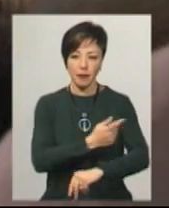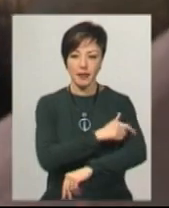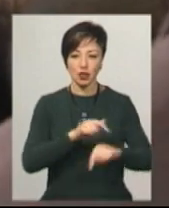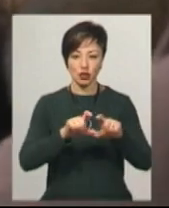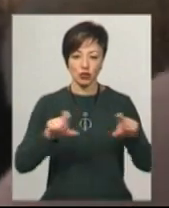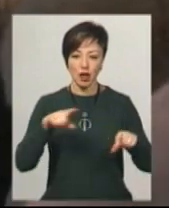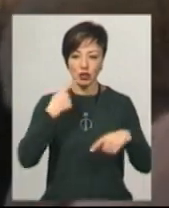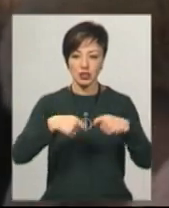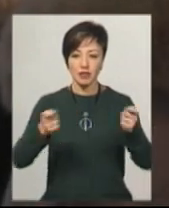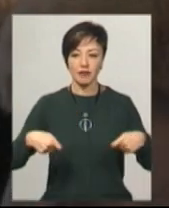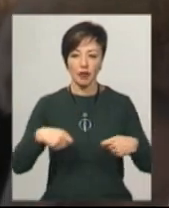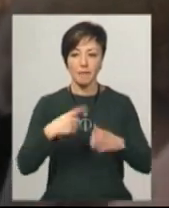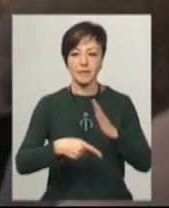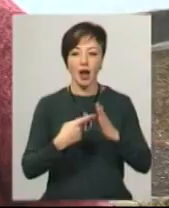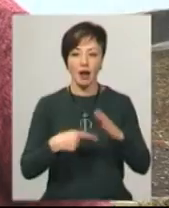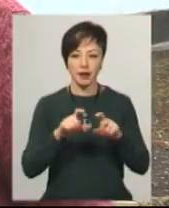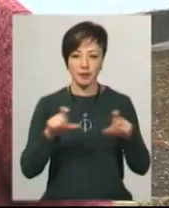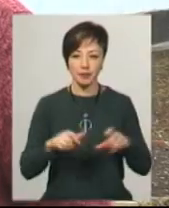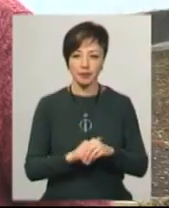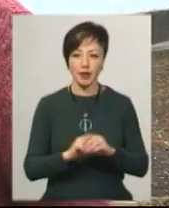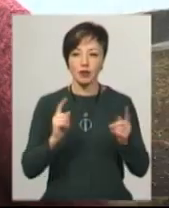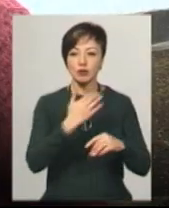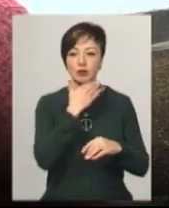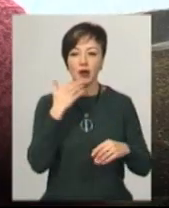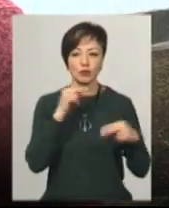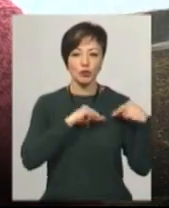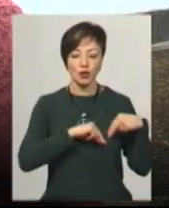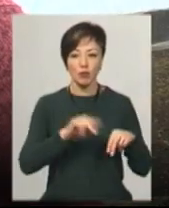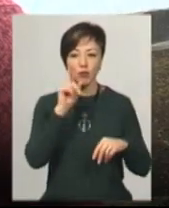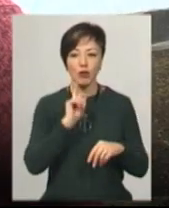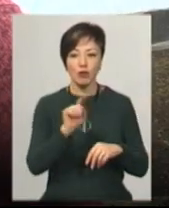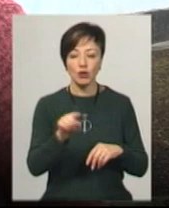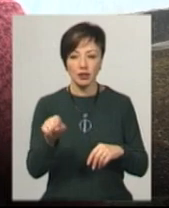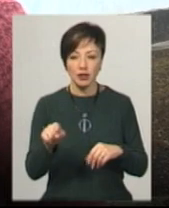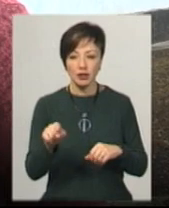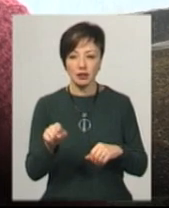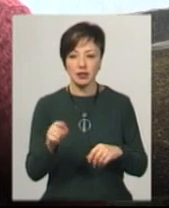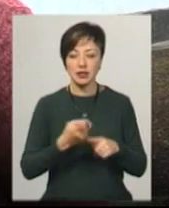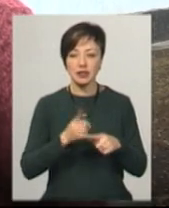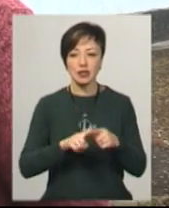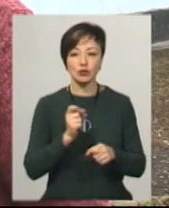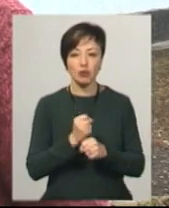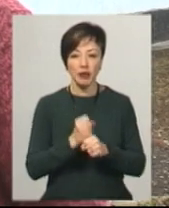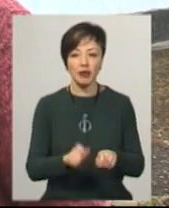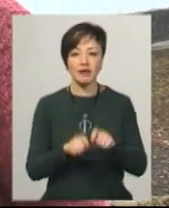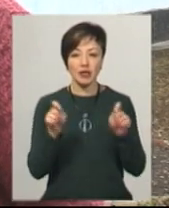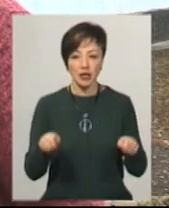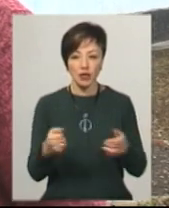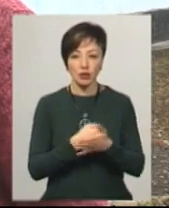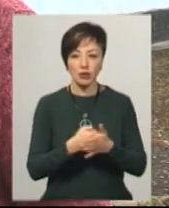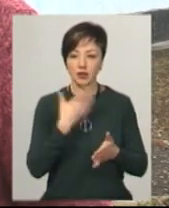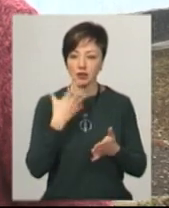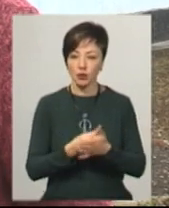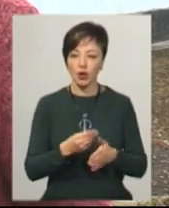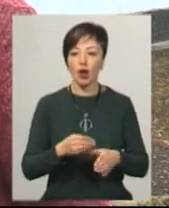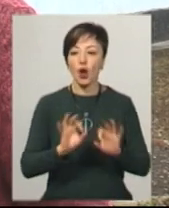закладу, каже завідувач капральні Ганна Замогильна. Дуже багато потрудилися, поки вони це зробили і відкрили, добилися свого.